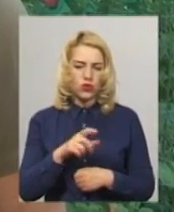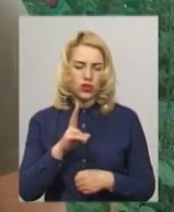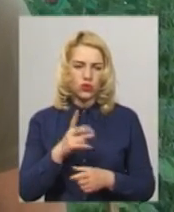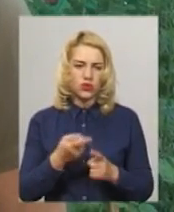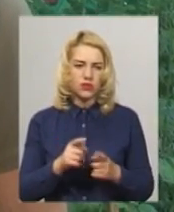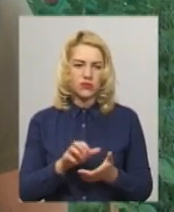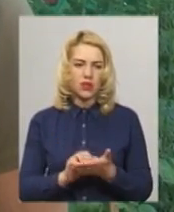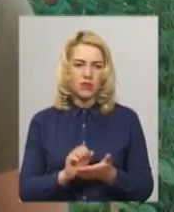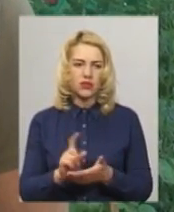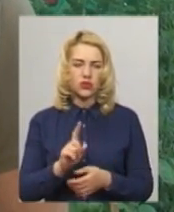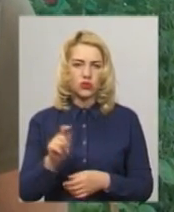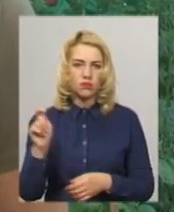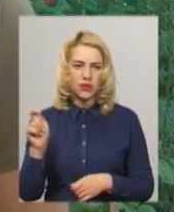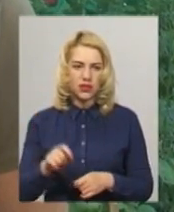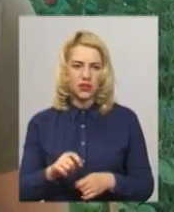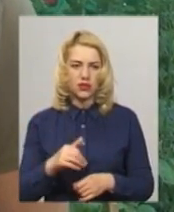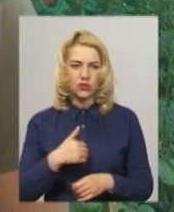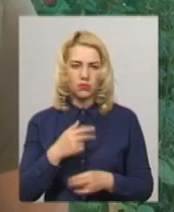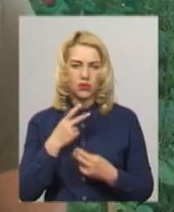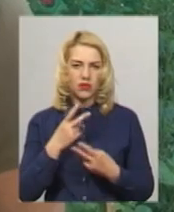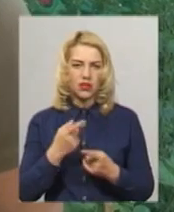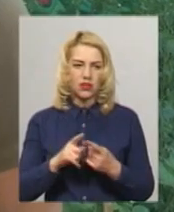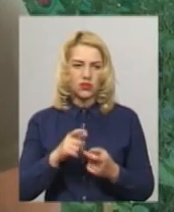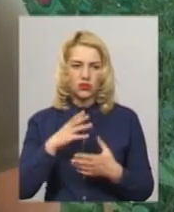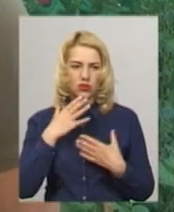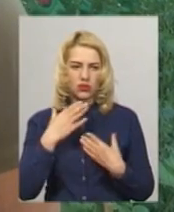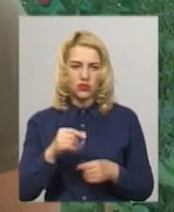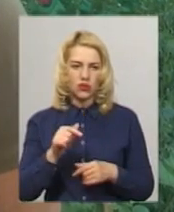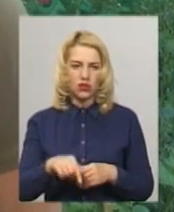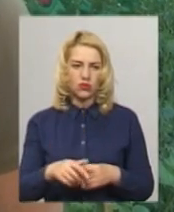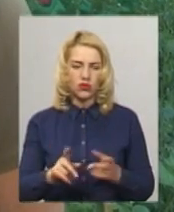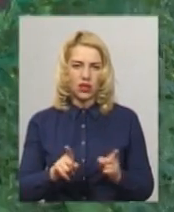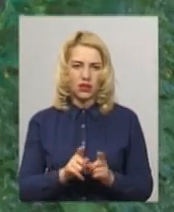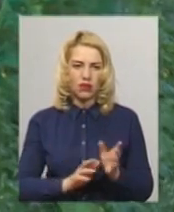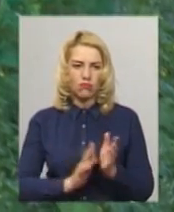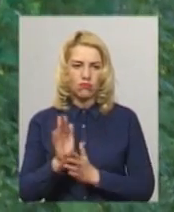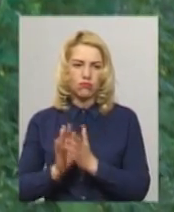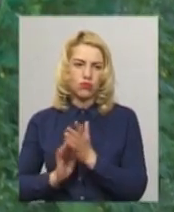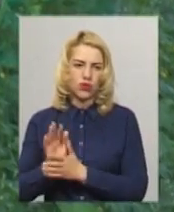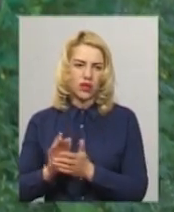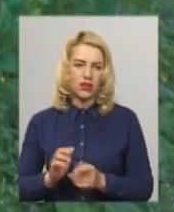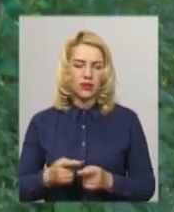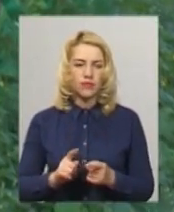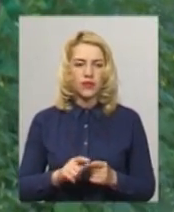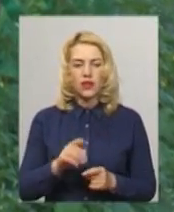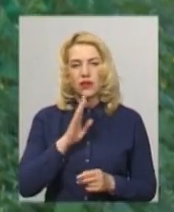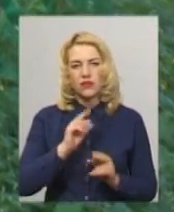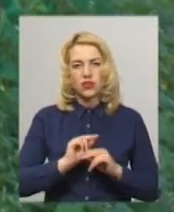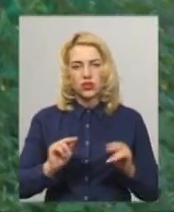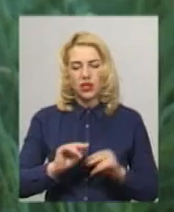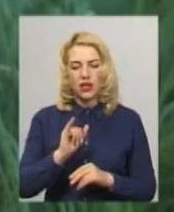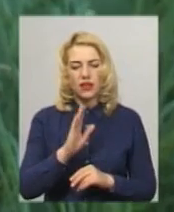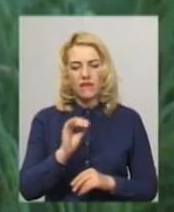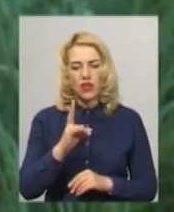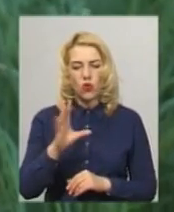що вони тут приїхали, захотіли подивитися на цю красу, а тут ось такі бур'яни. Віра Вовк – вчитель Іванковецької школи,